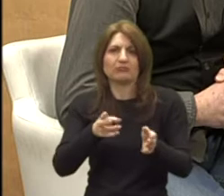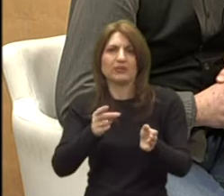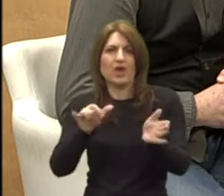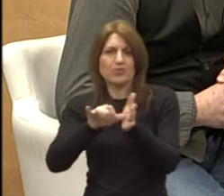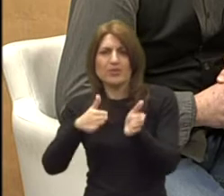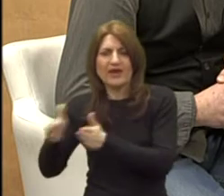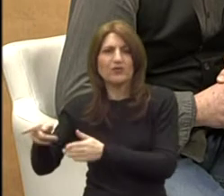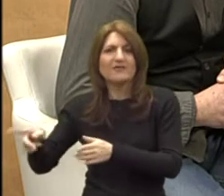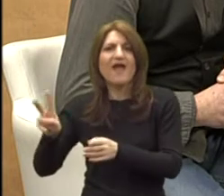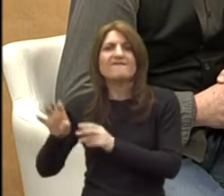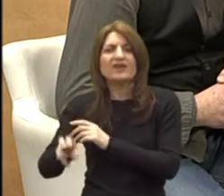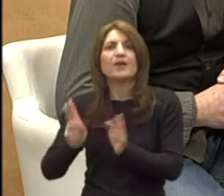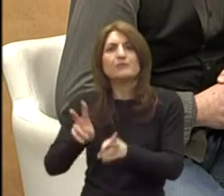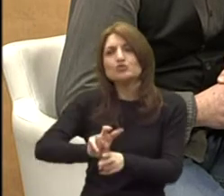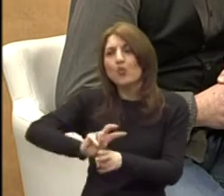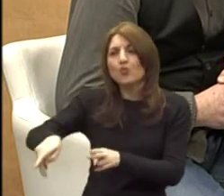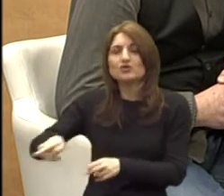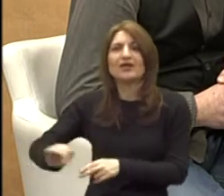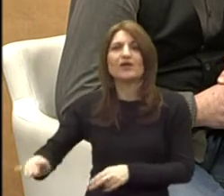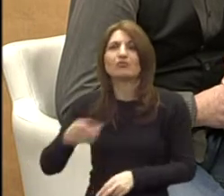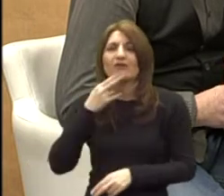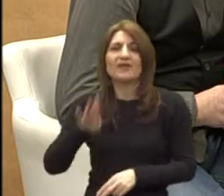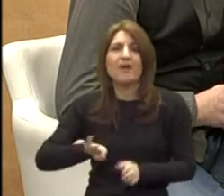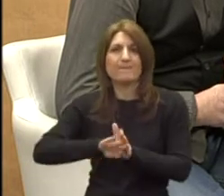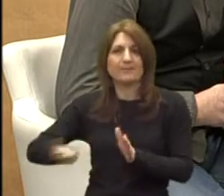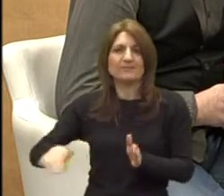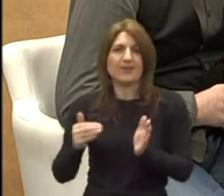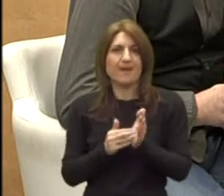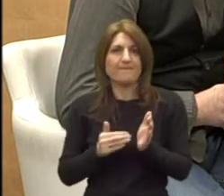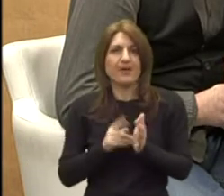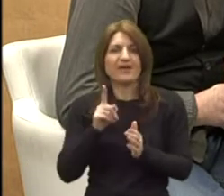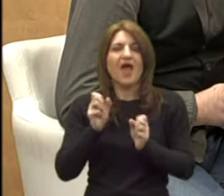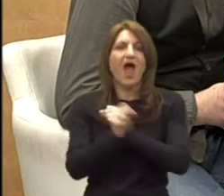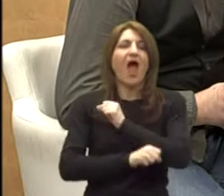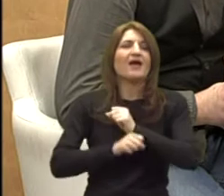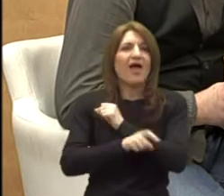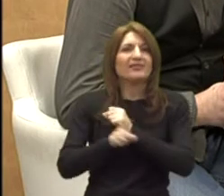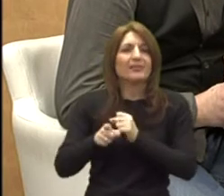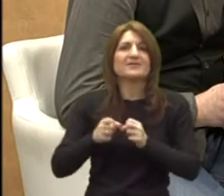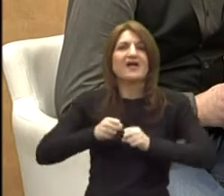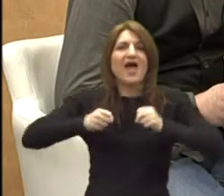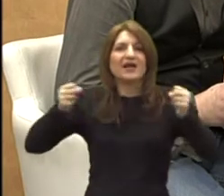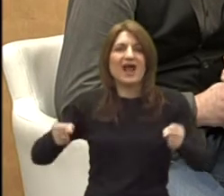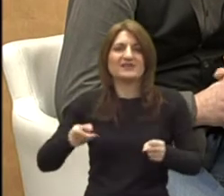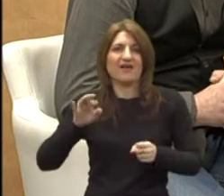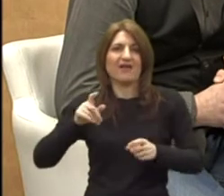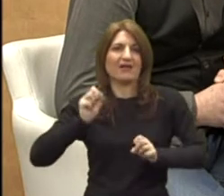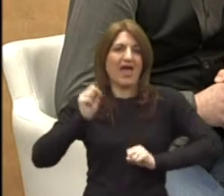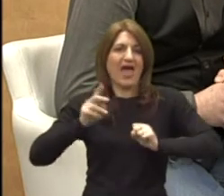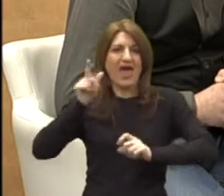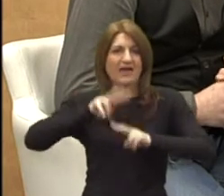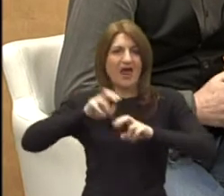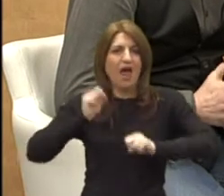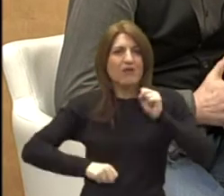zahtjevima uključivanja djece sa posebnim potrebama. I Akademija za razvojnu rehabilitaciju. Koja nam je